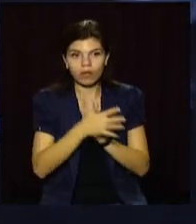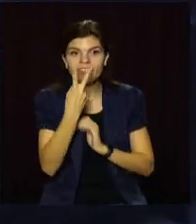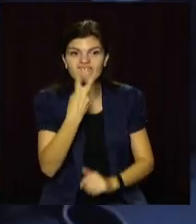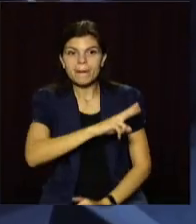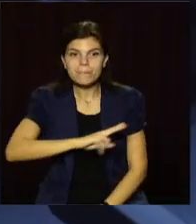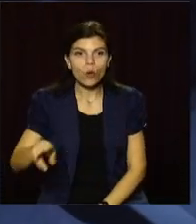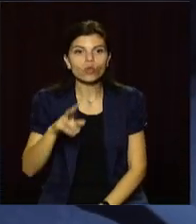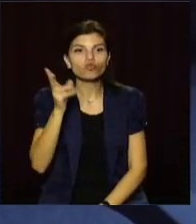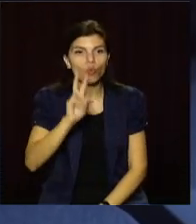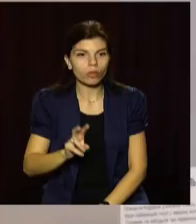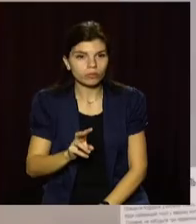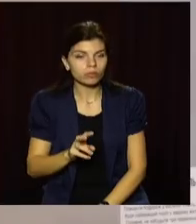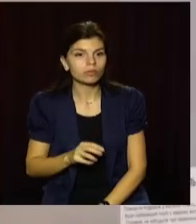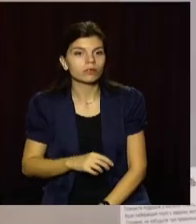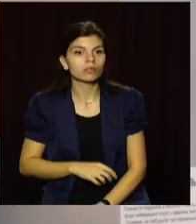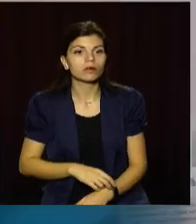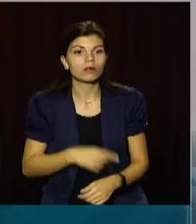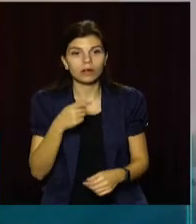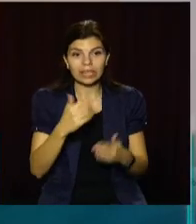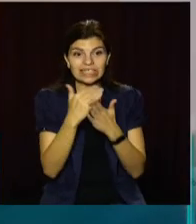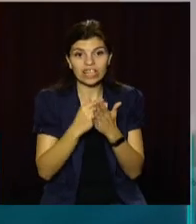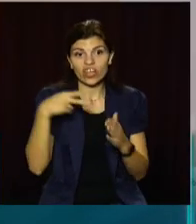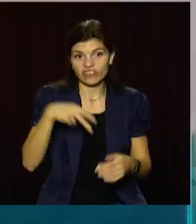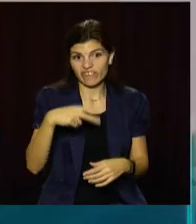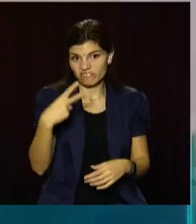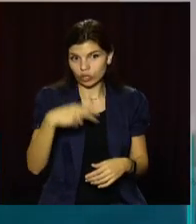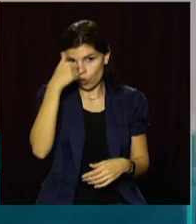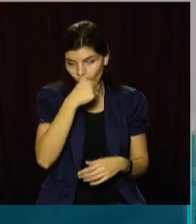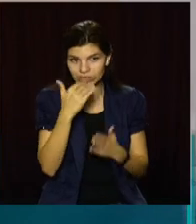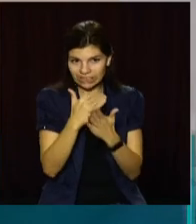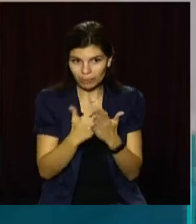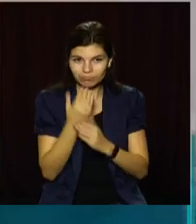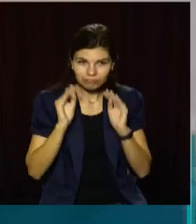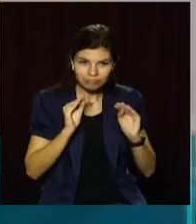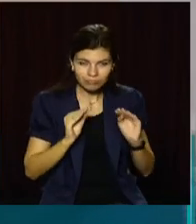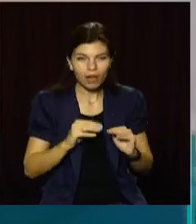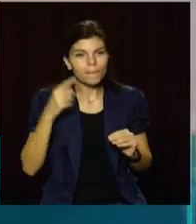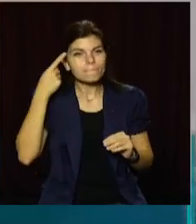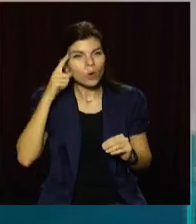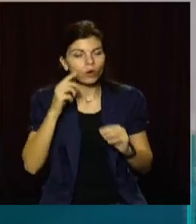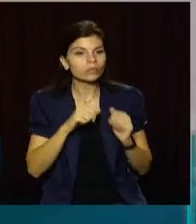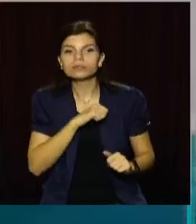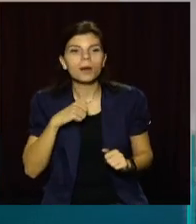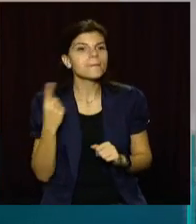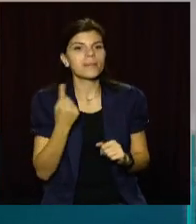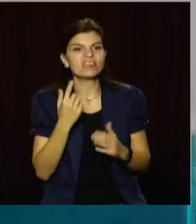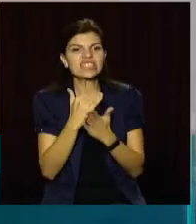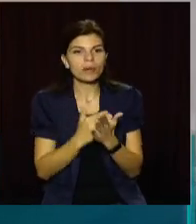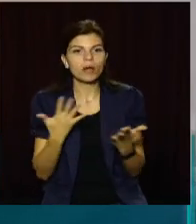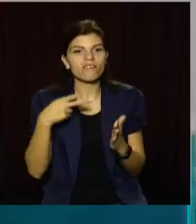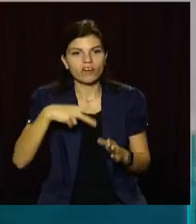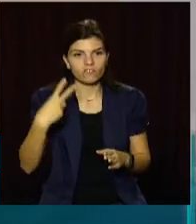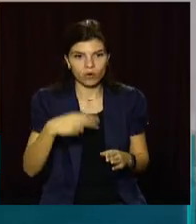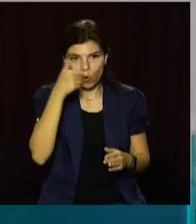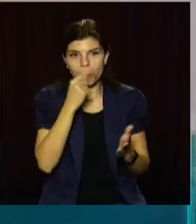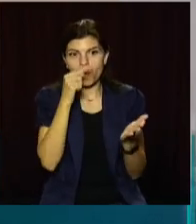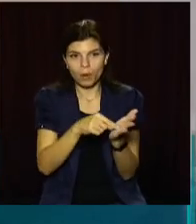доларів. Система 2020 року випуску. Вони її модернізували. Це саме перша система, яка у 2020